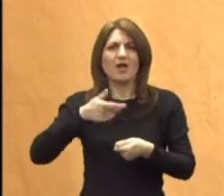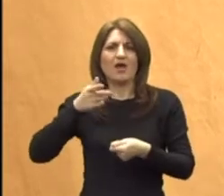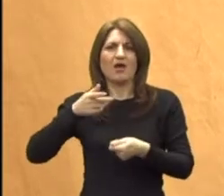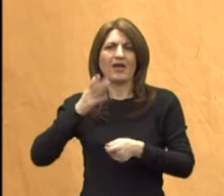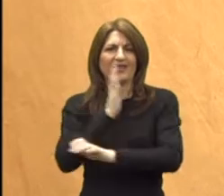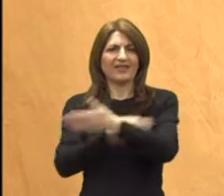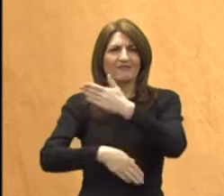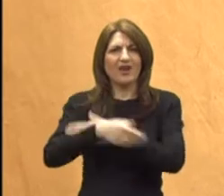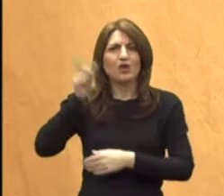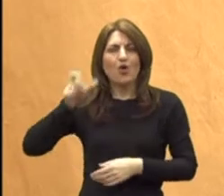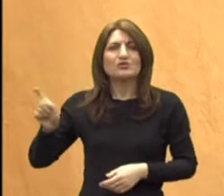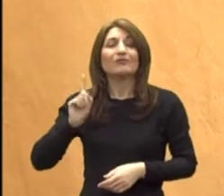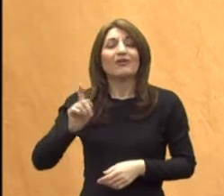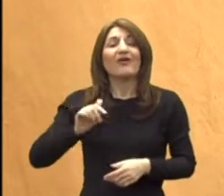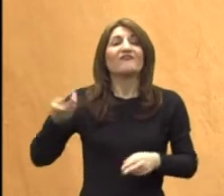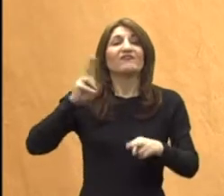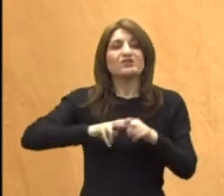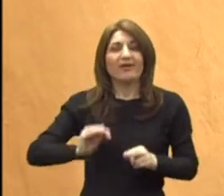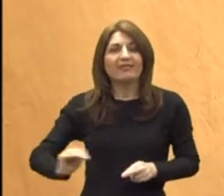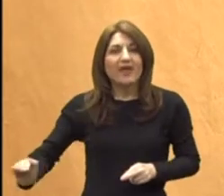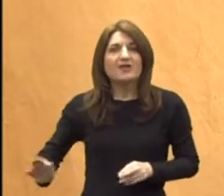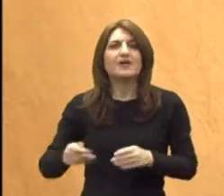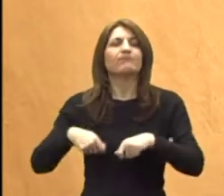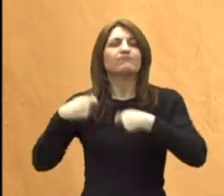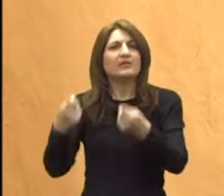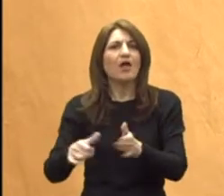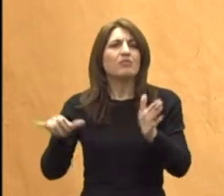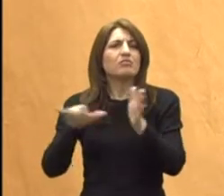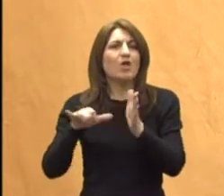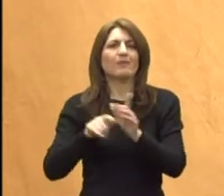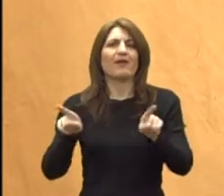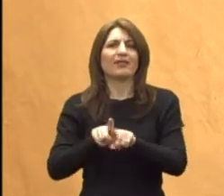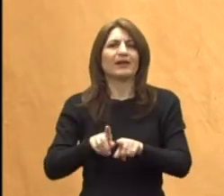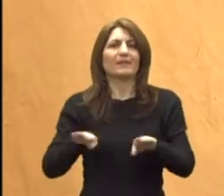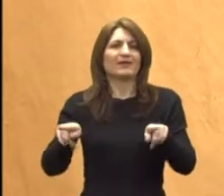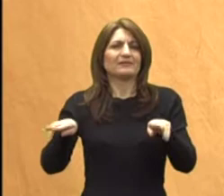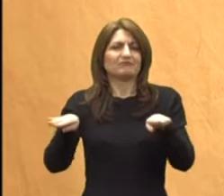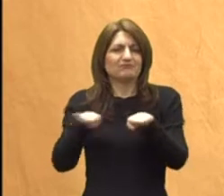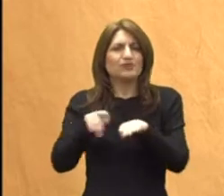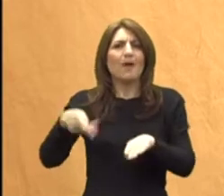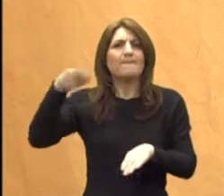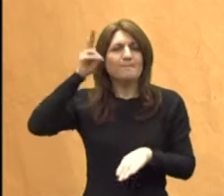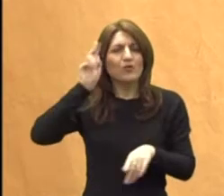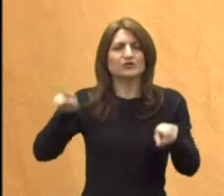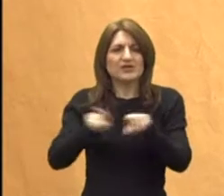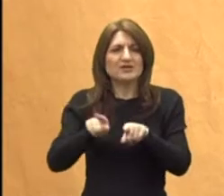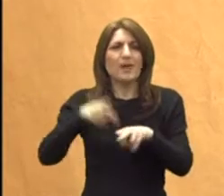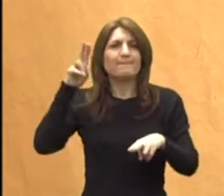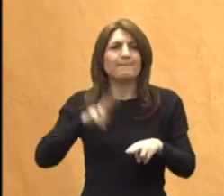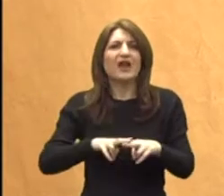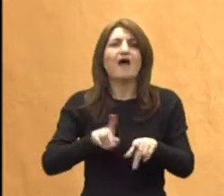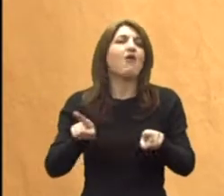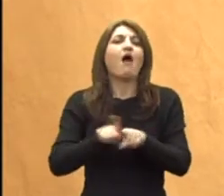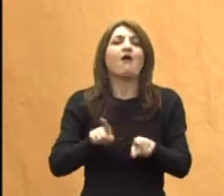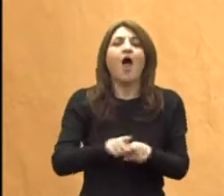a naročito djece garantira svim njima da imaju jednake mogućnosti i jednaka prava na sve što je